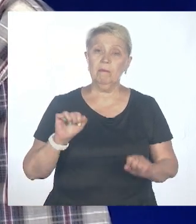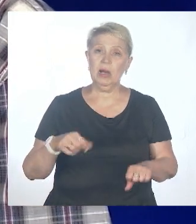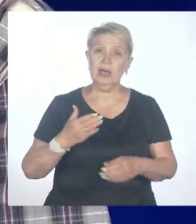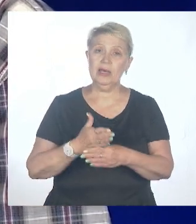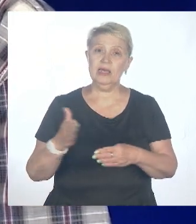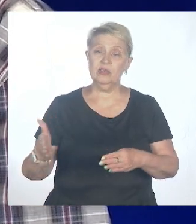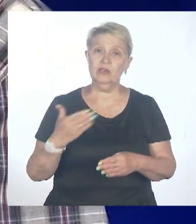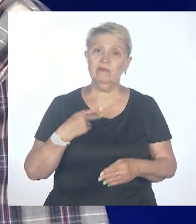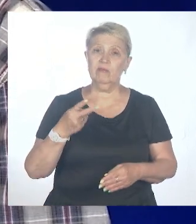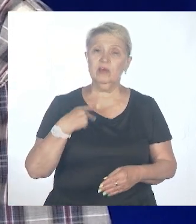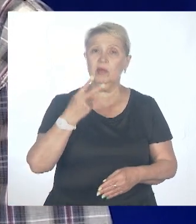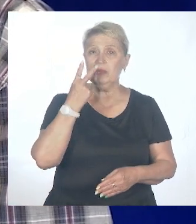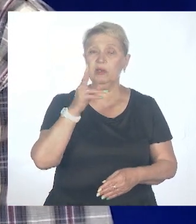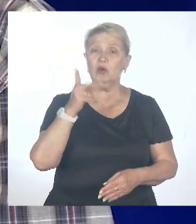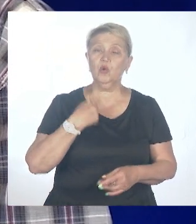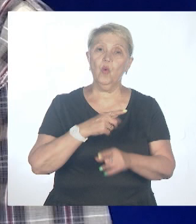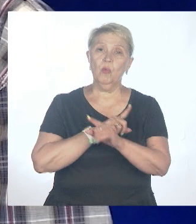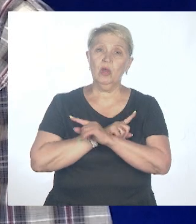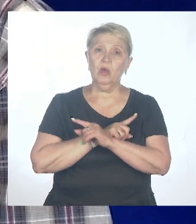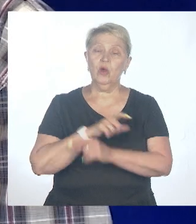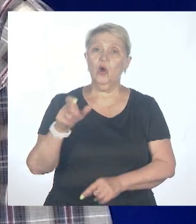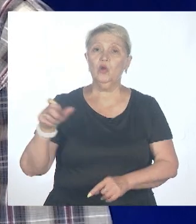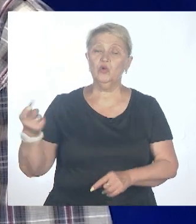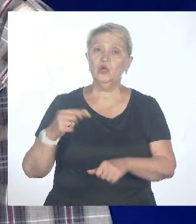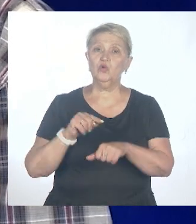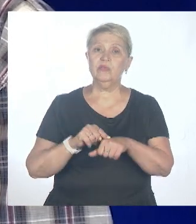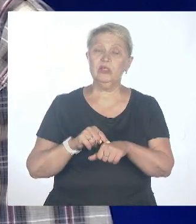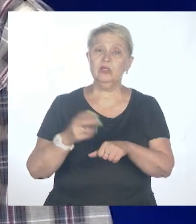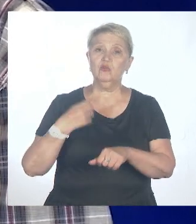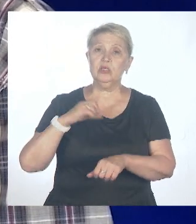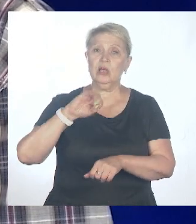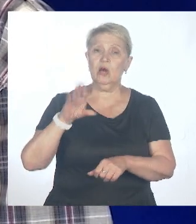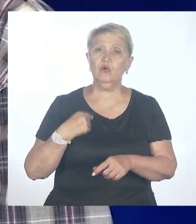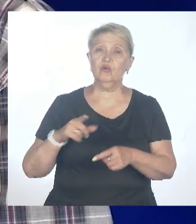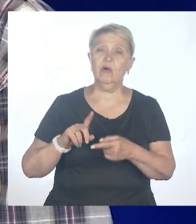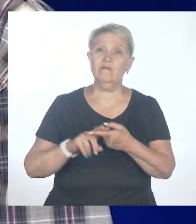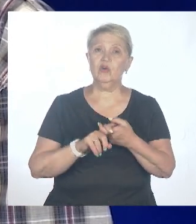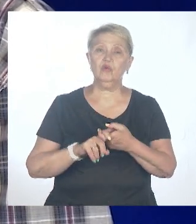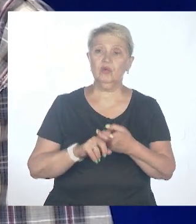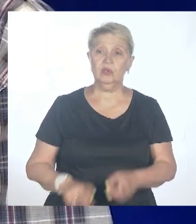сторону и посмотреть, как будут умирать люди чувствительные к коронавирусу, но тогда мы перестали бы быть людьми.